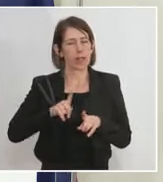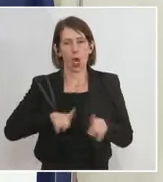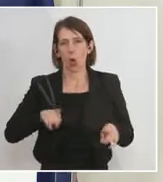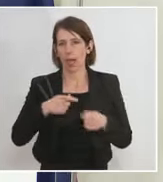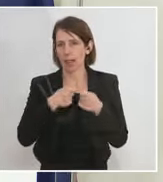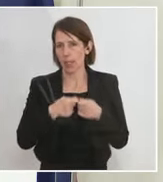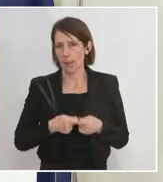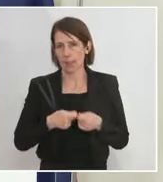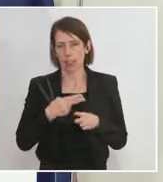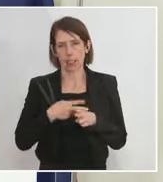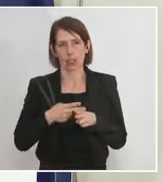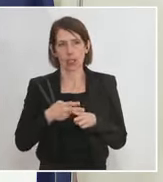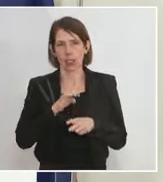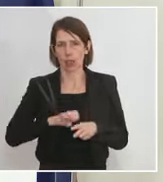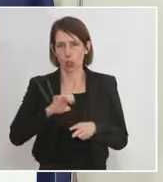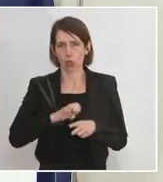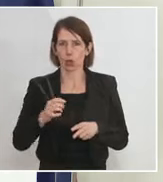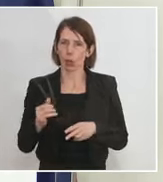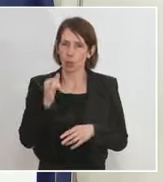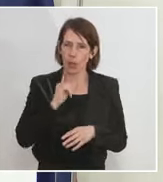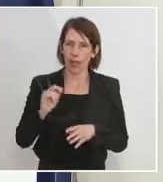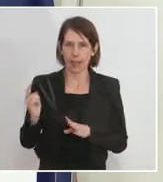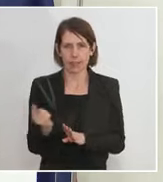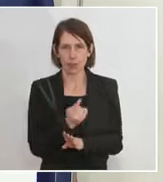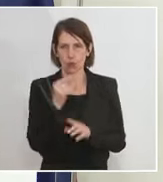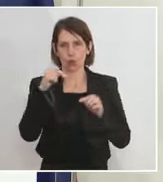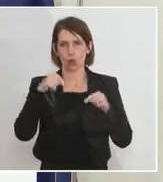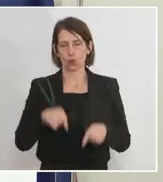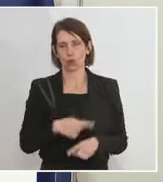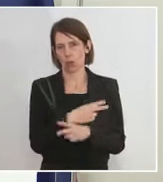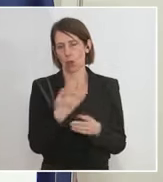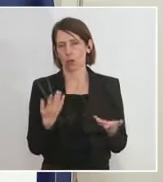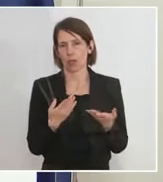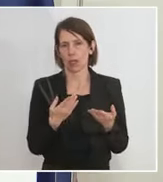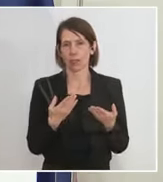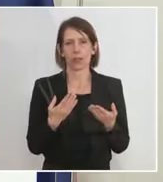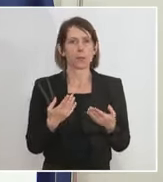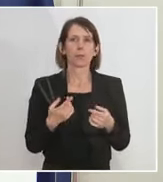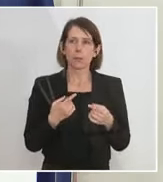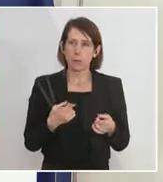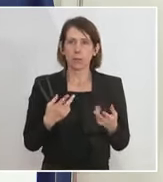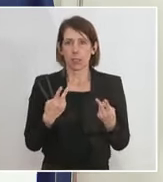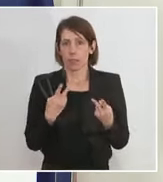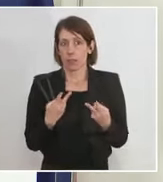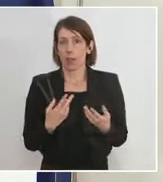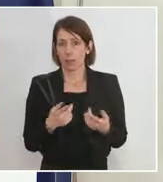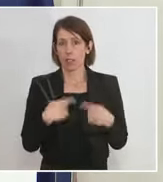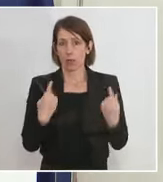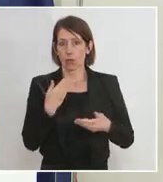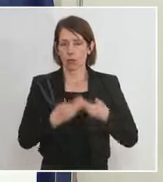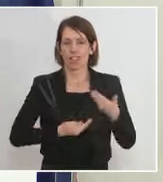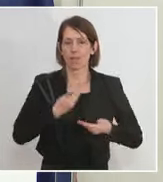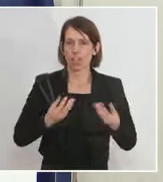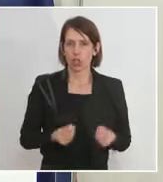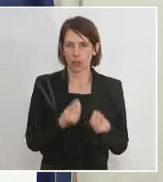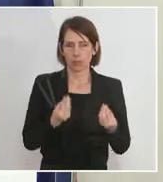die Möglichkeit haben, wieder zu uns zu reisen. Also das ist etwas, worauf es ganz massiv ankommt für uns auch wirtschaftlich. Wir